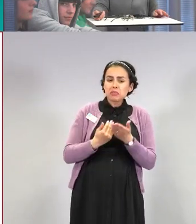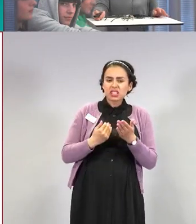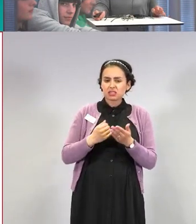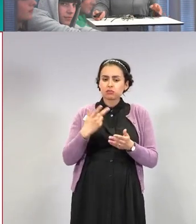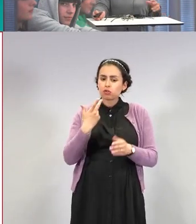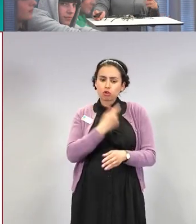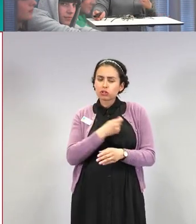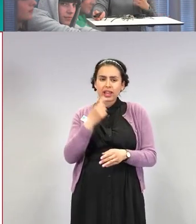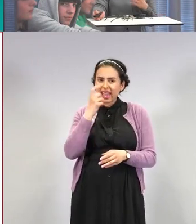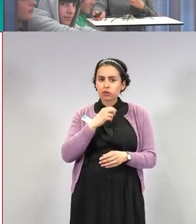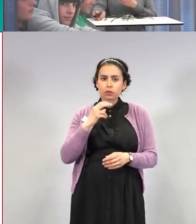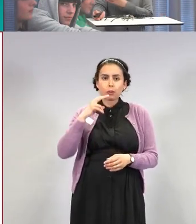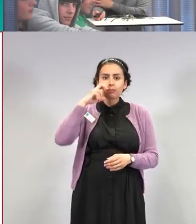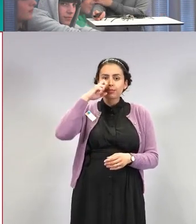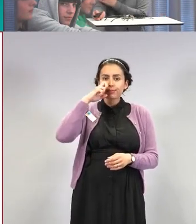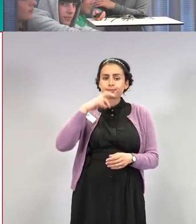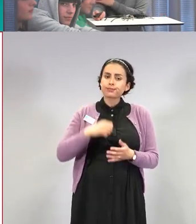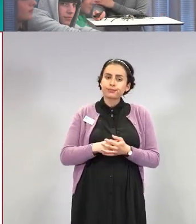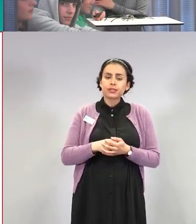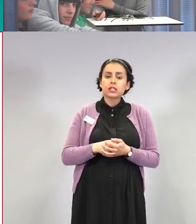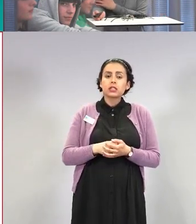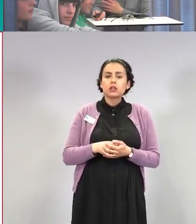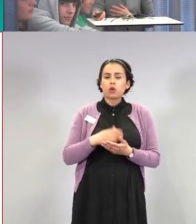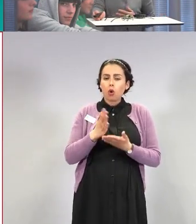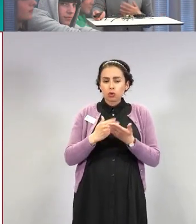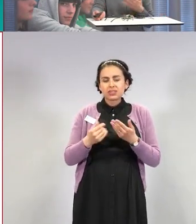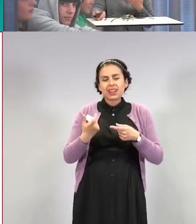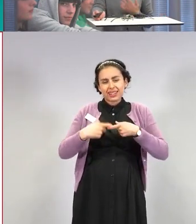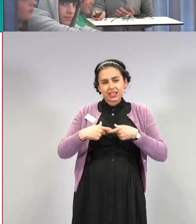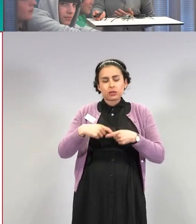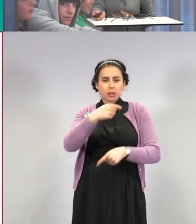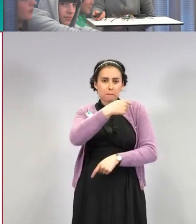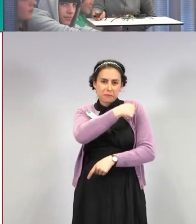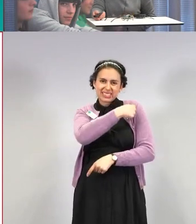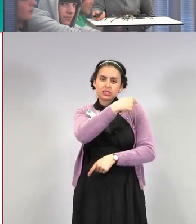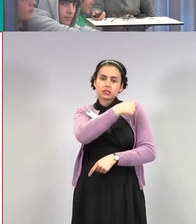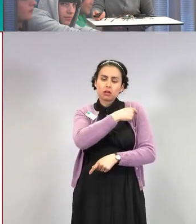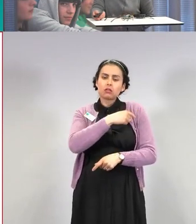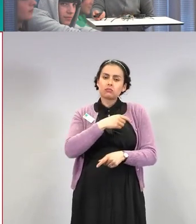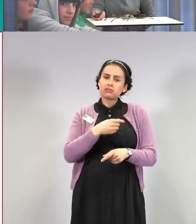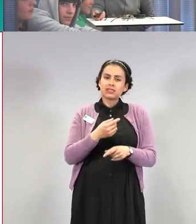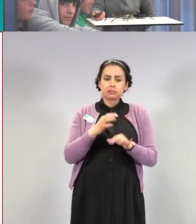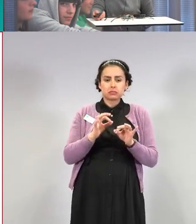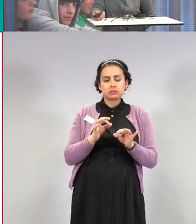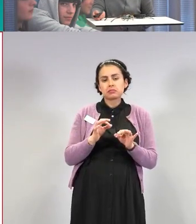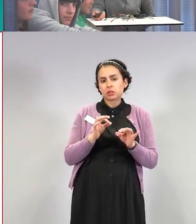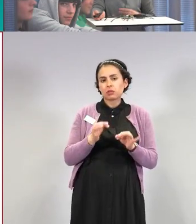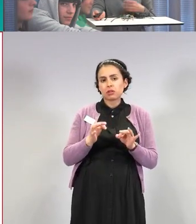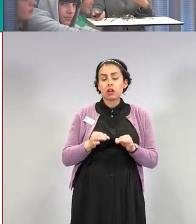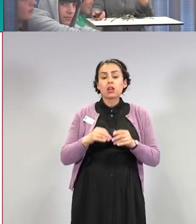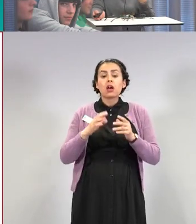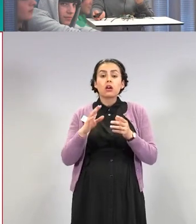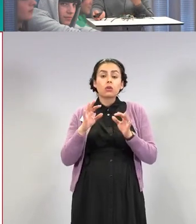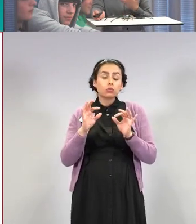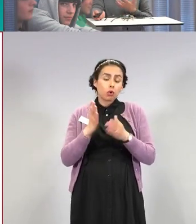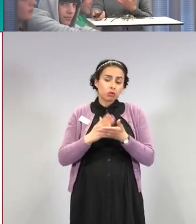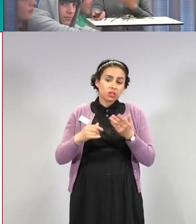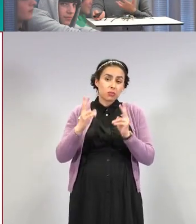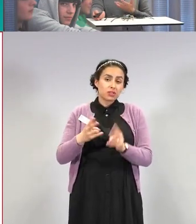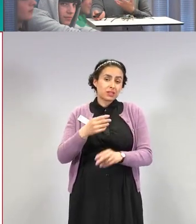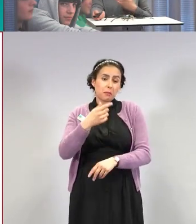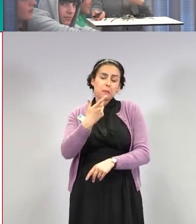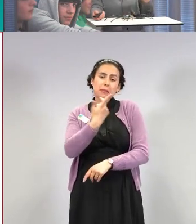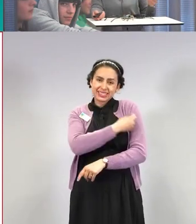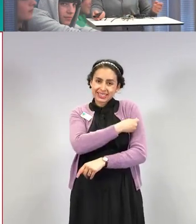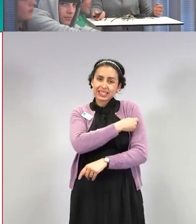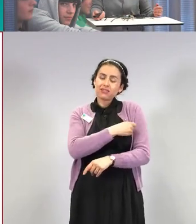Rokotteista osa johtuu pistotapahtumasta ja osa pistettävästä aineesta aina. Tätä